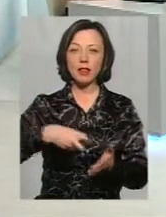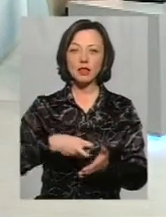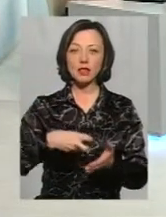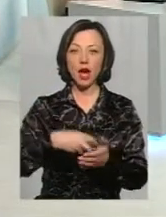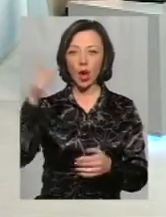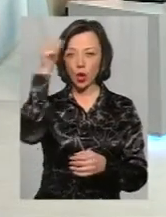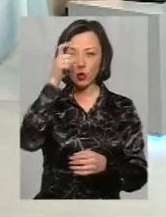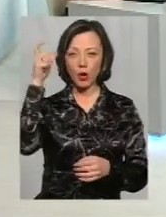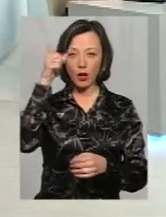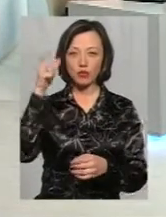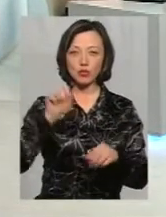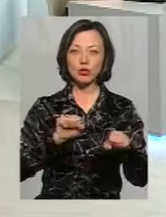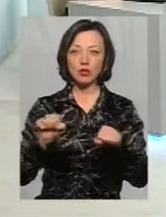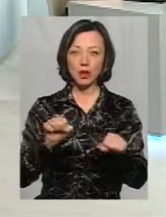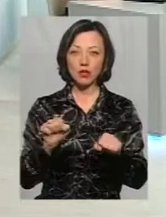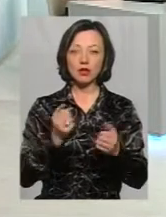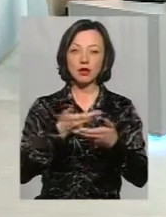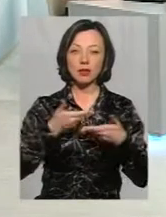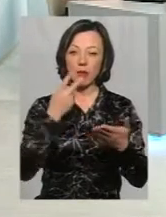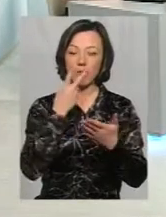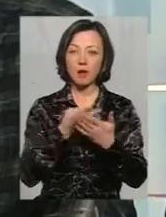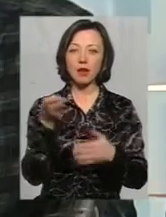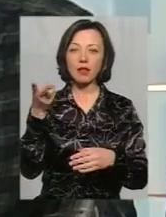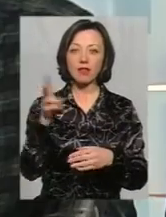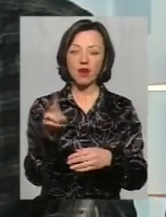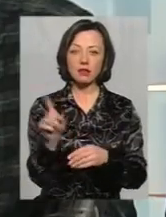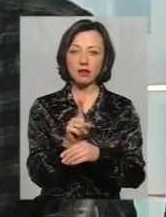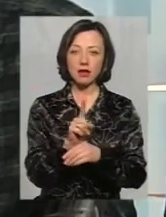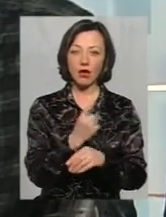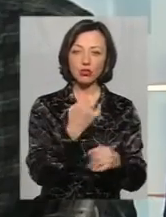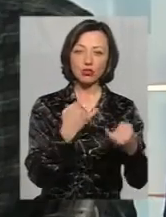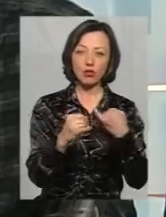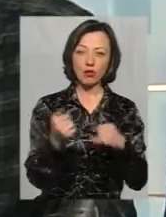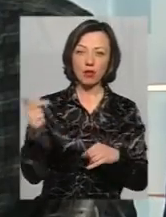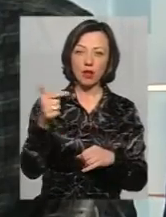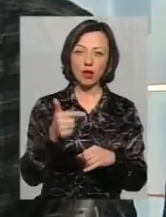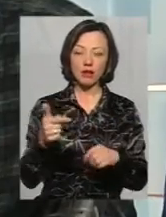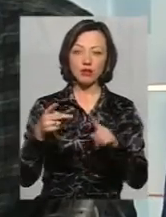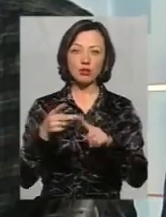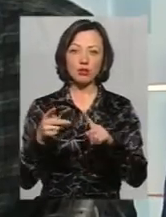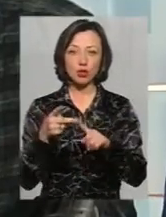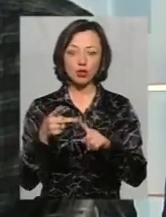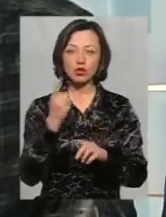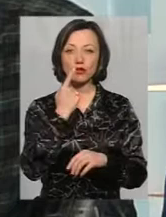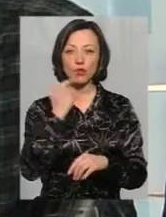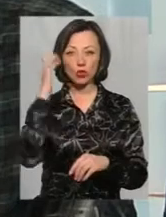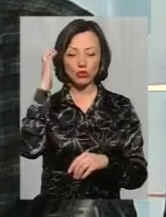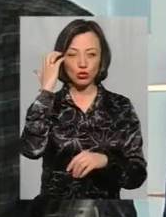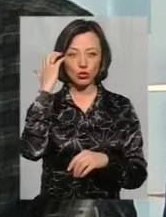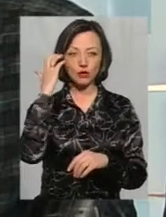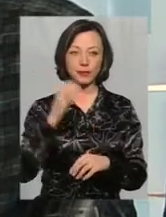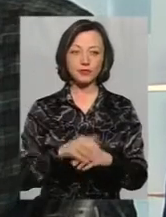принципі, ми побачимо два штандарти. Один жовто-блакитний стяг, інший червоно-чорний.